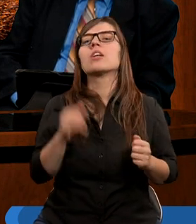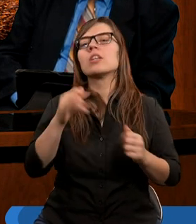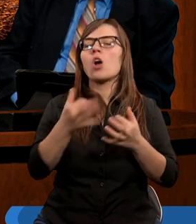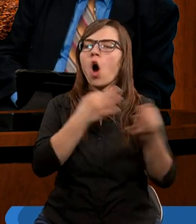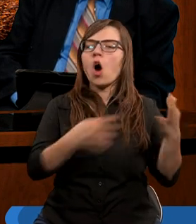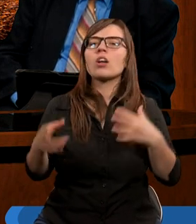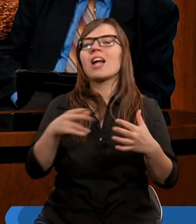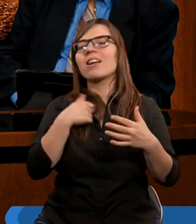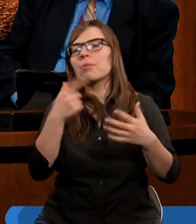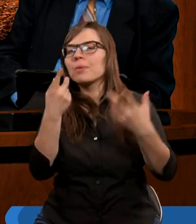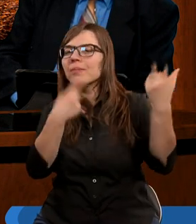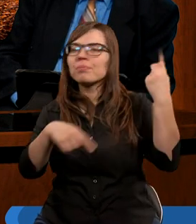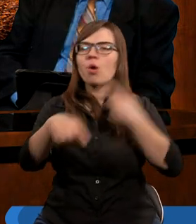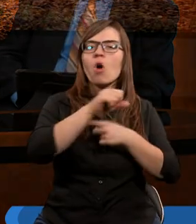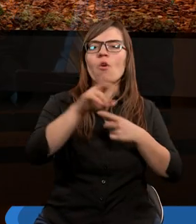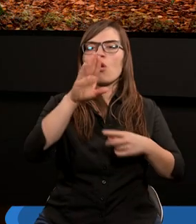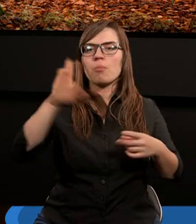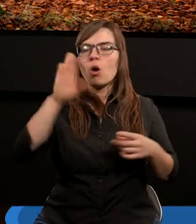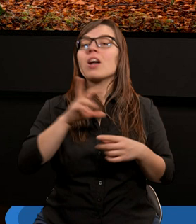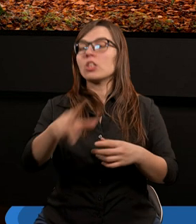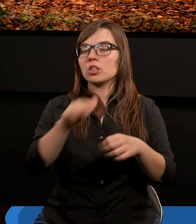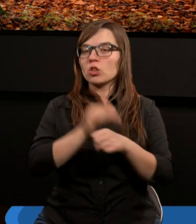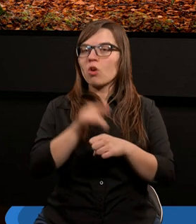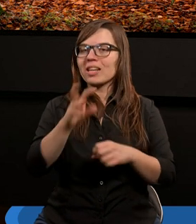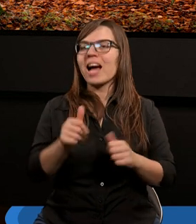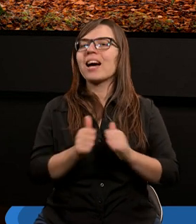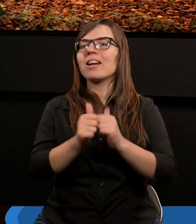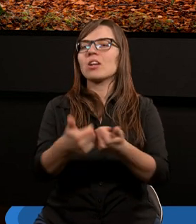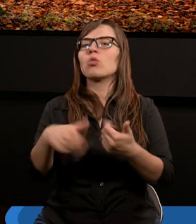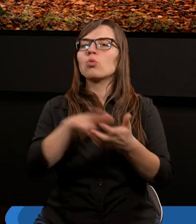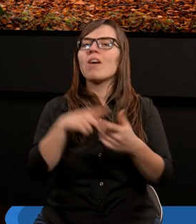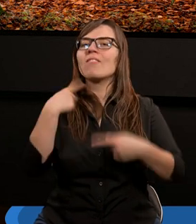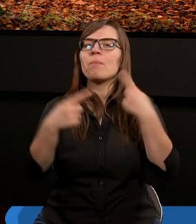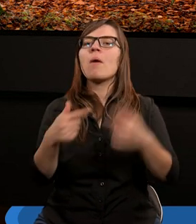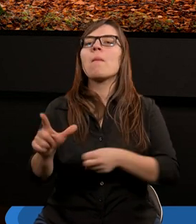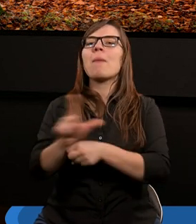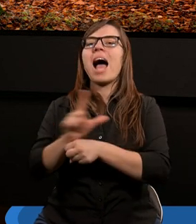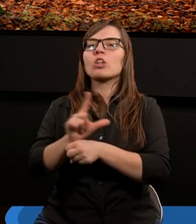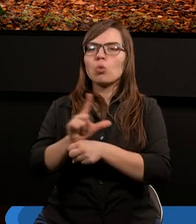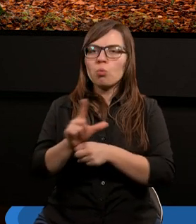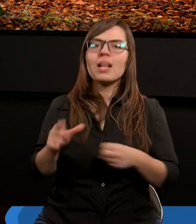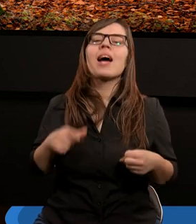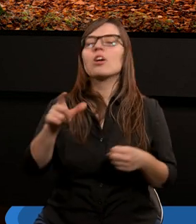na swoje drogi nawrócić. Czy zgodzimy się z takim zdaniem, które wypowiedział Marcin Luter? Człowiek